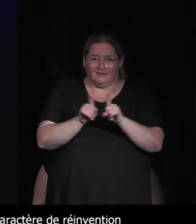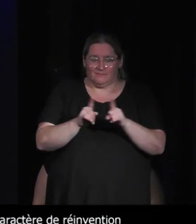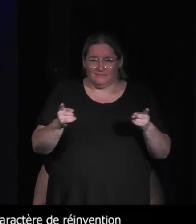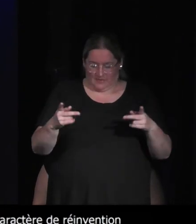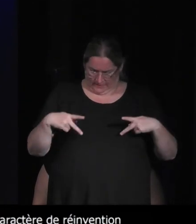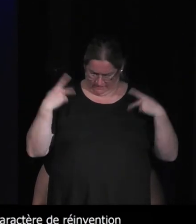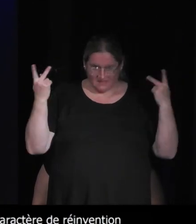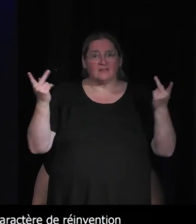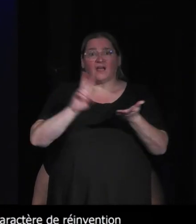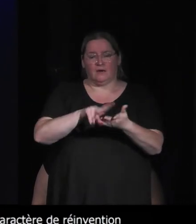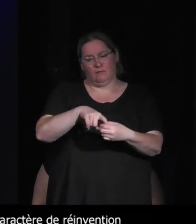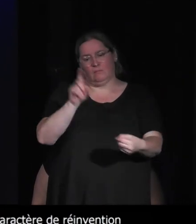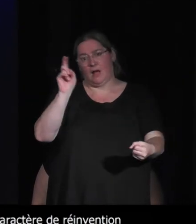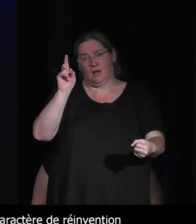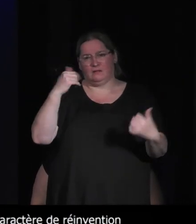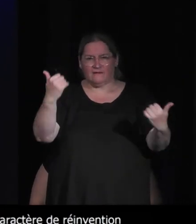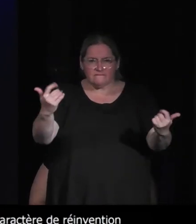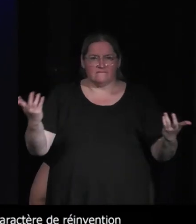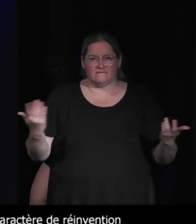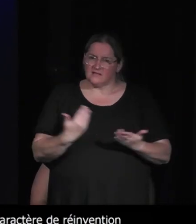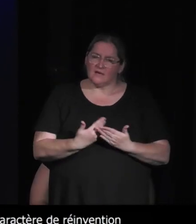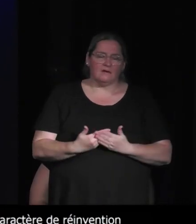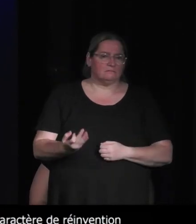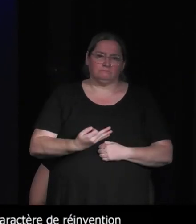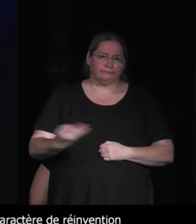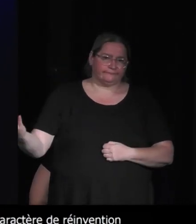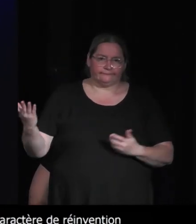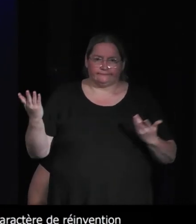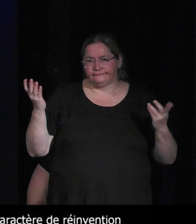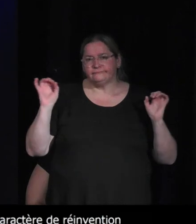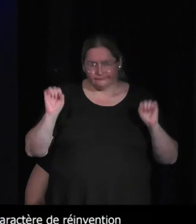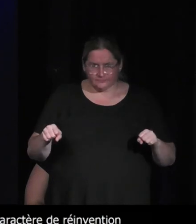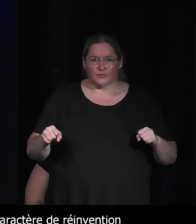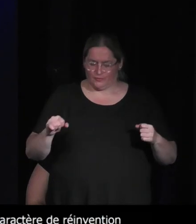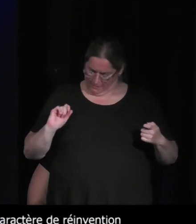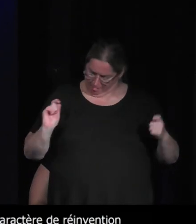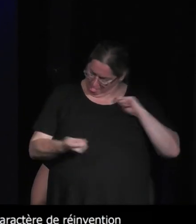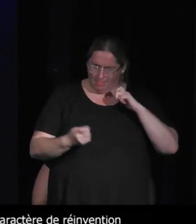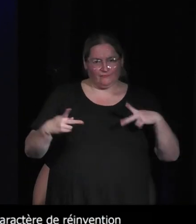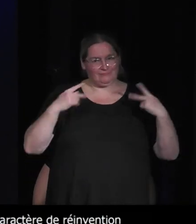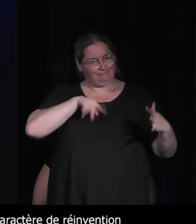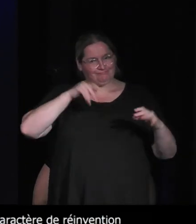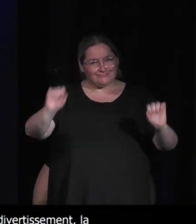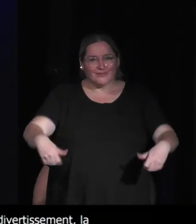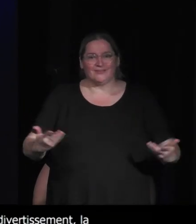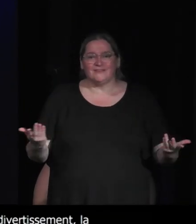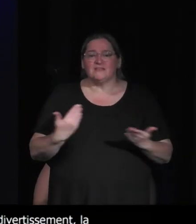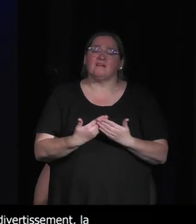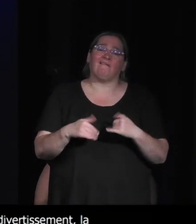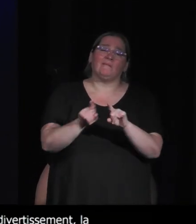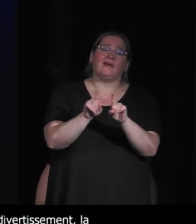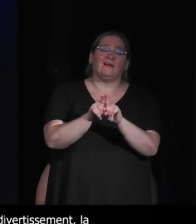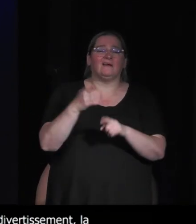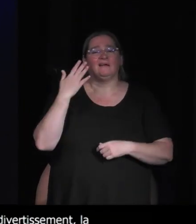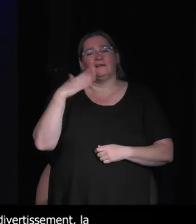déconnecté de la réalité je crois que c'est très propice pour se réinventer tout simplement et que c'est dans la lignée de toutes